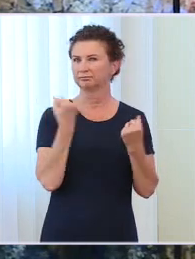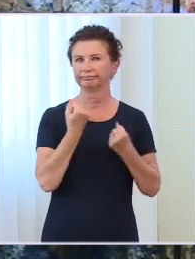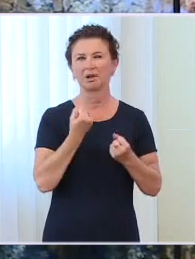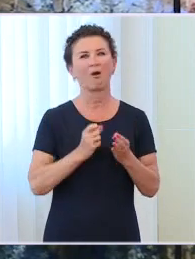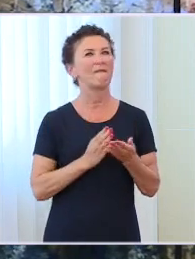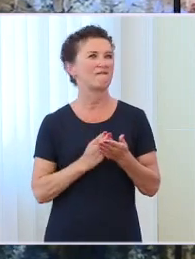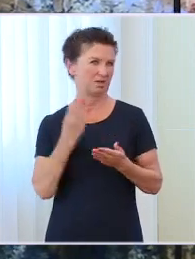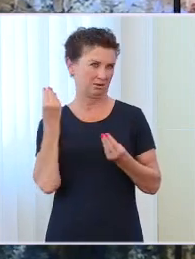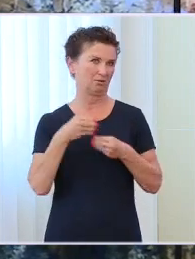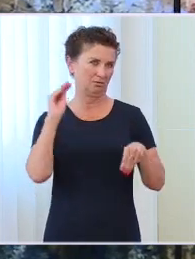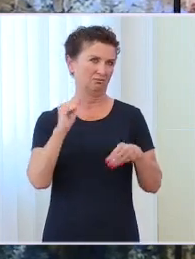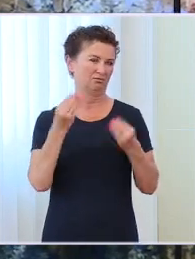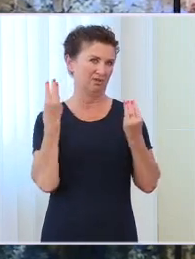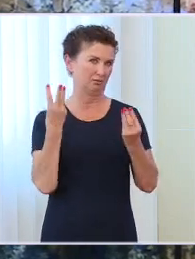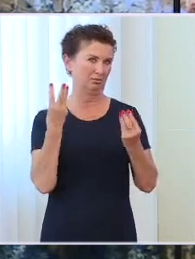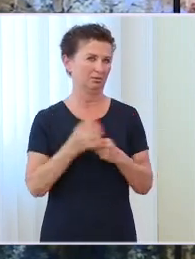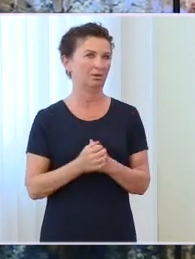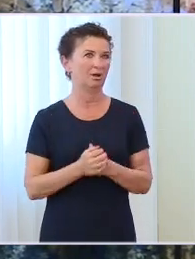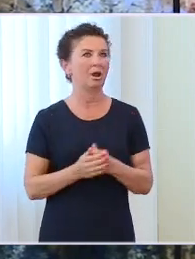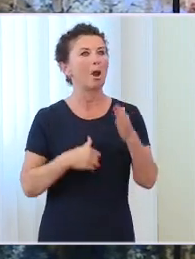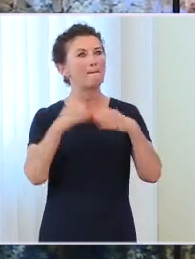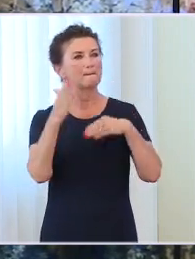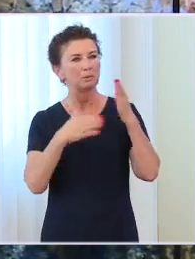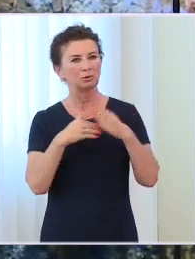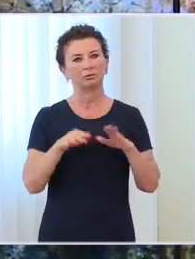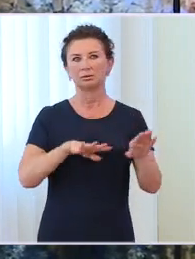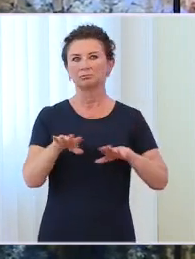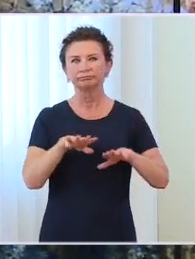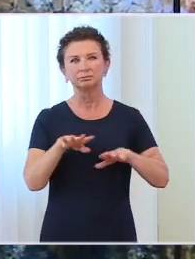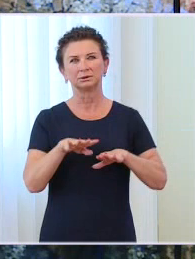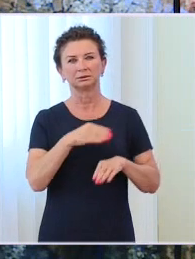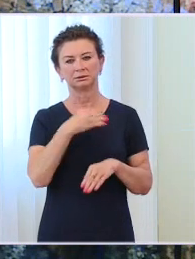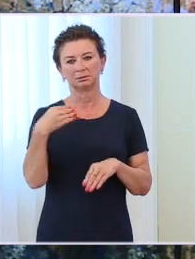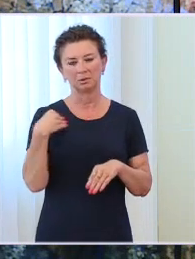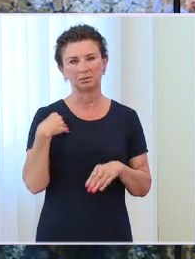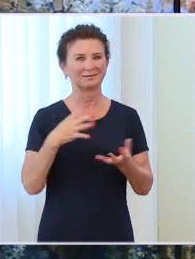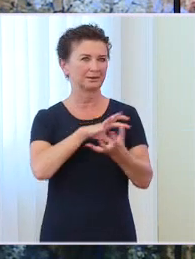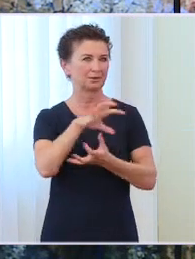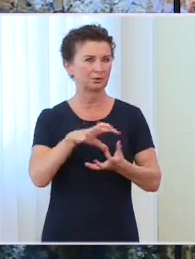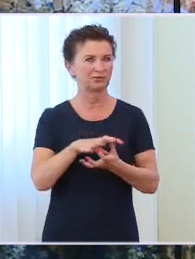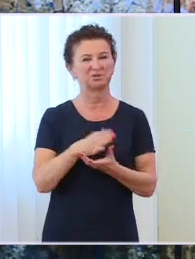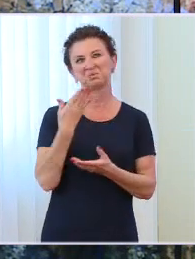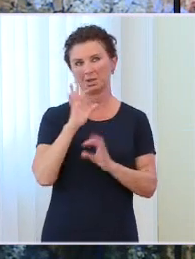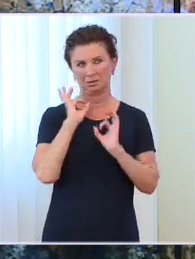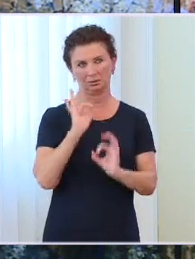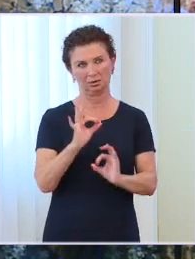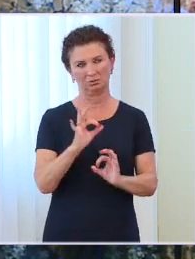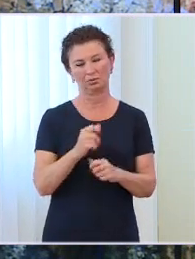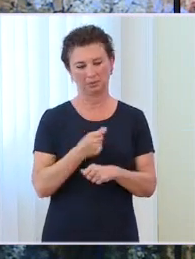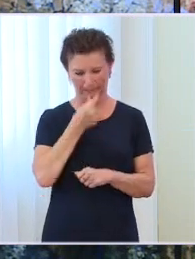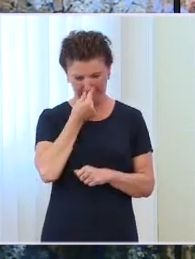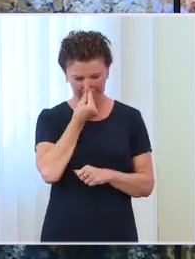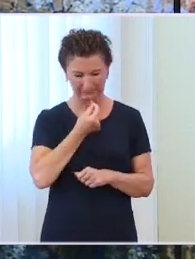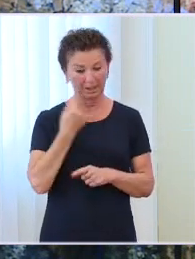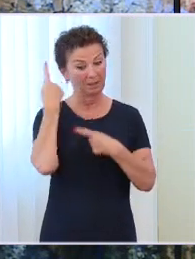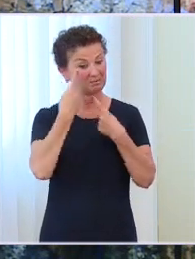pozycję Polski poprzez swoją politykę. I uważam, że to jest duża strata rzeczywiście dla